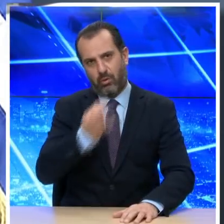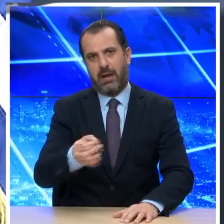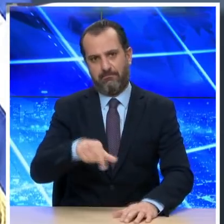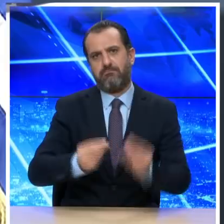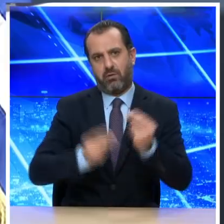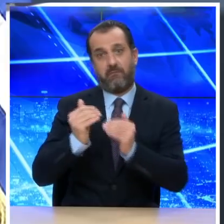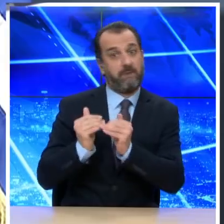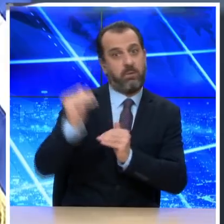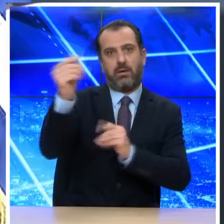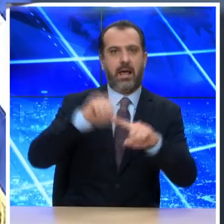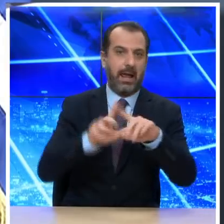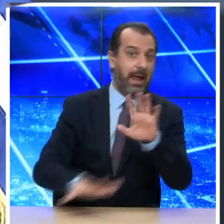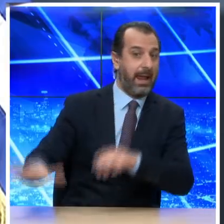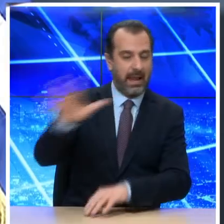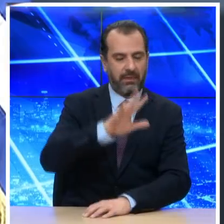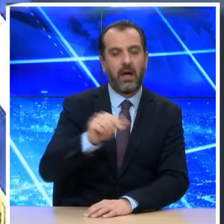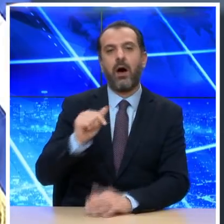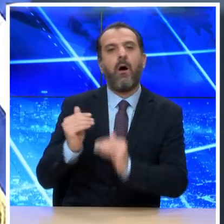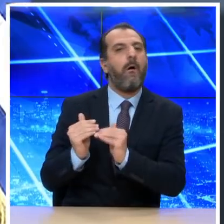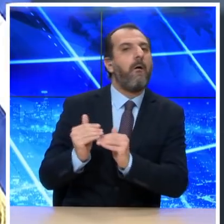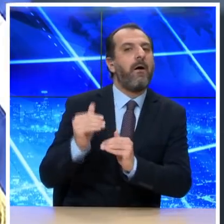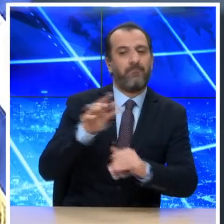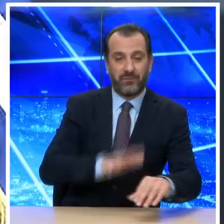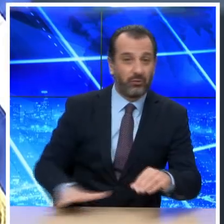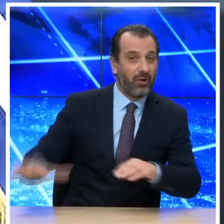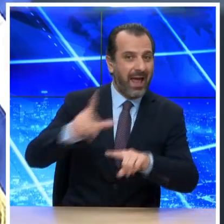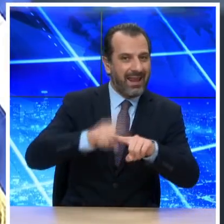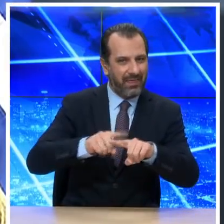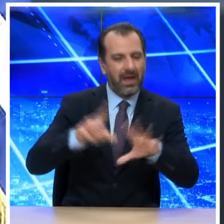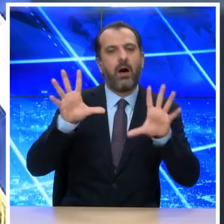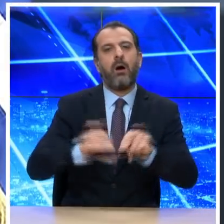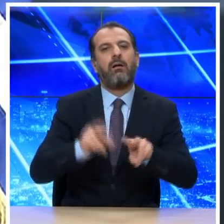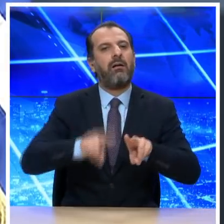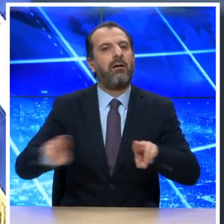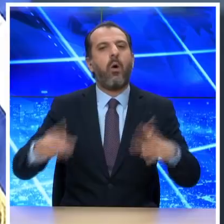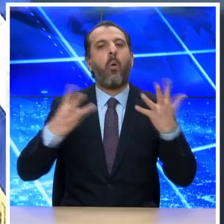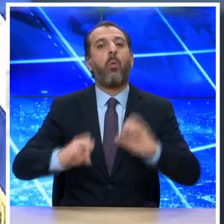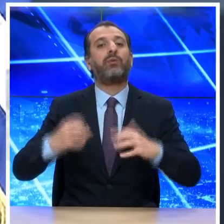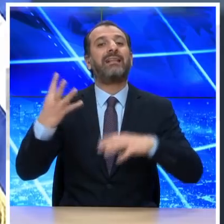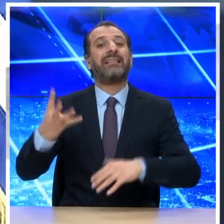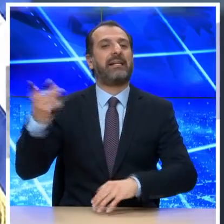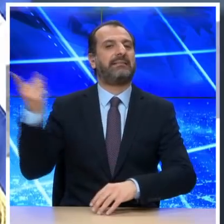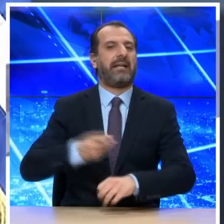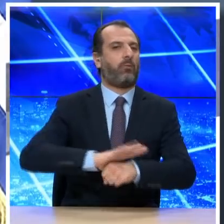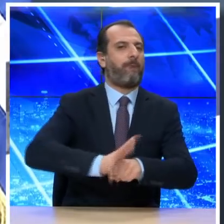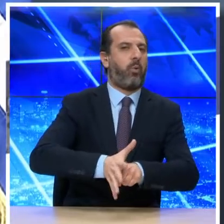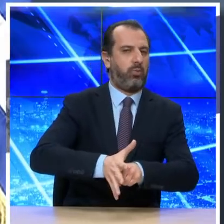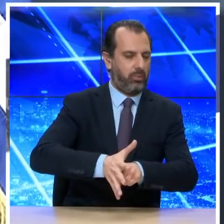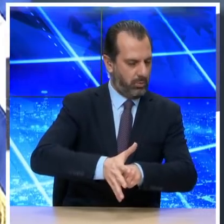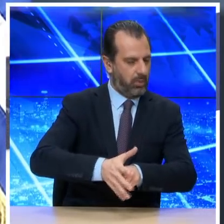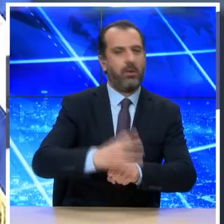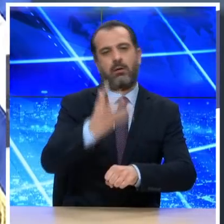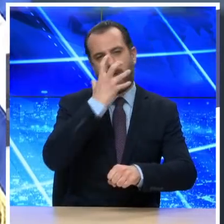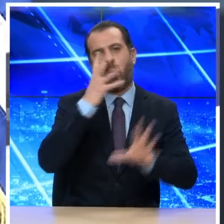Στην επικράτεια, η πλειότητα των κλινών ΜΕΘ, COVID, υπολογίσε στο 84%, ενώ αντίστοιχα είναι